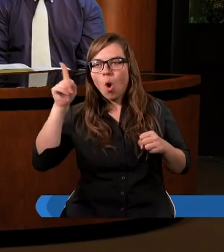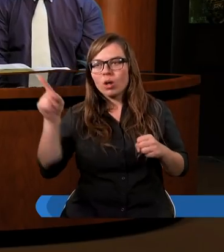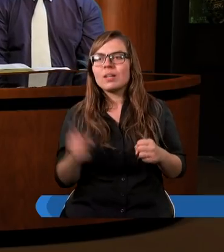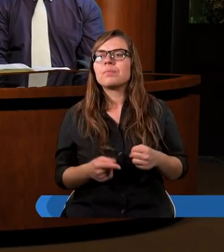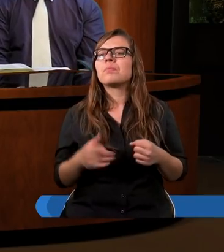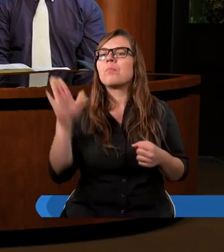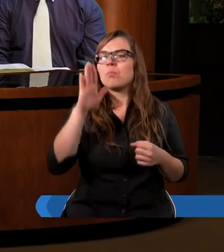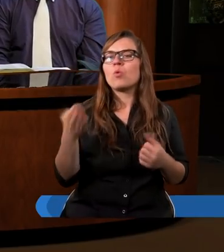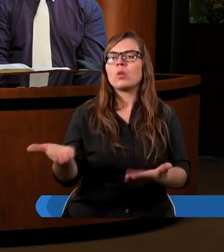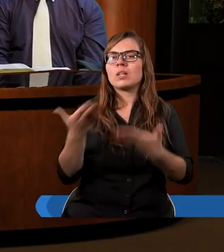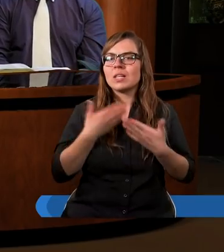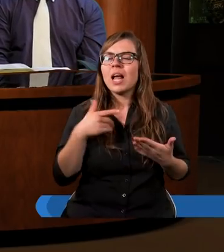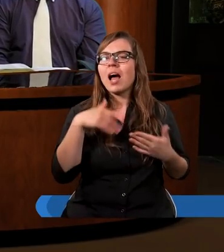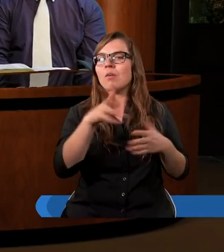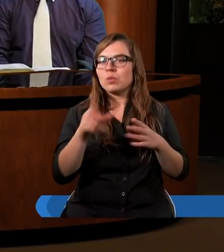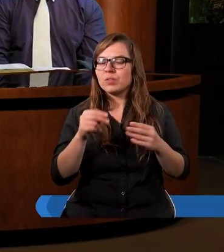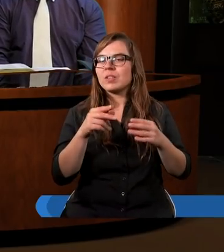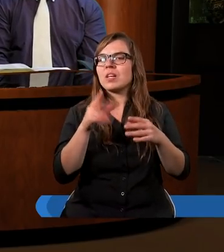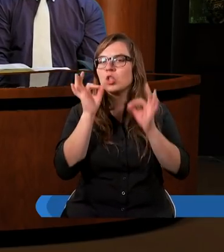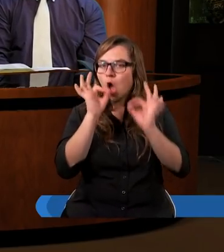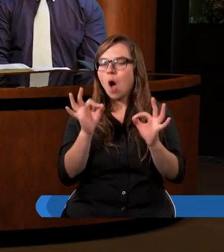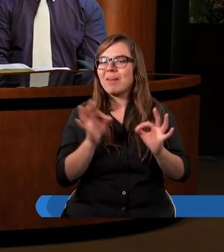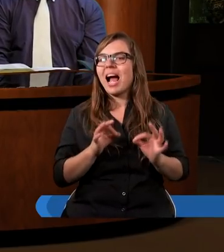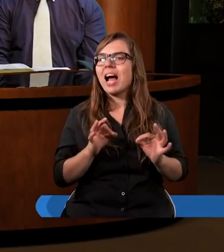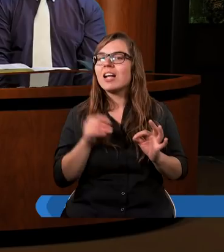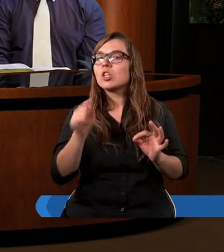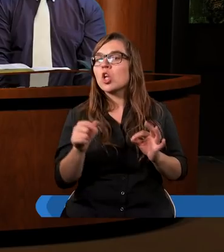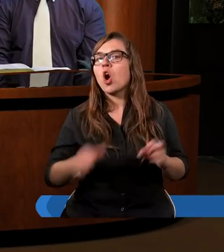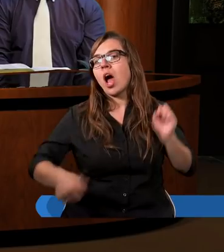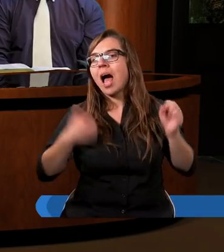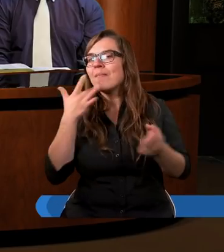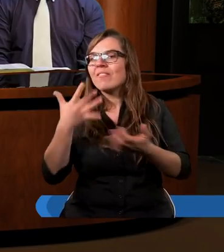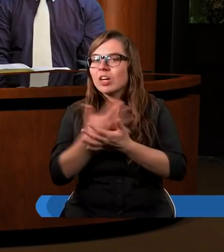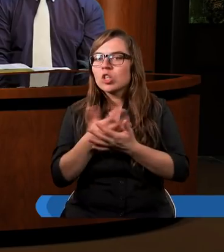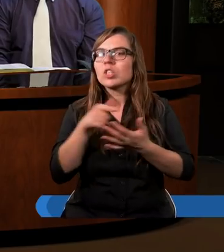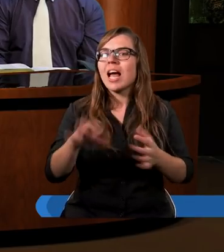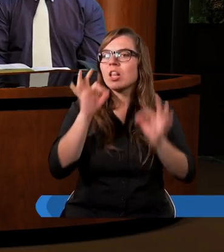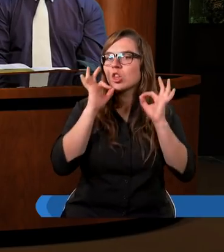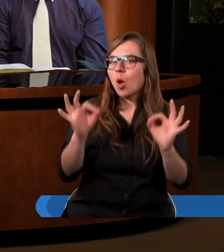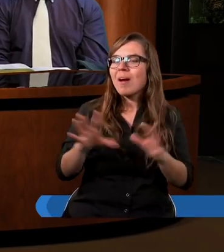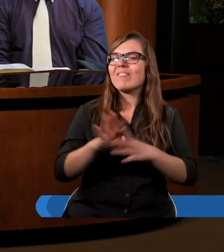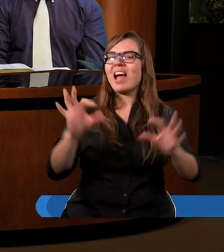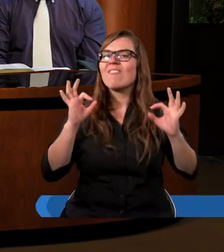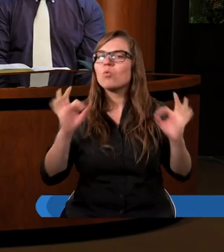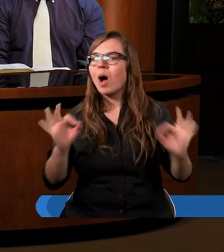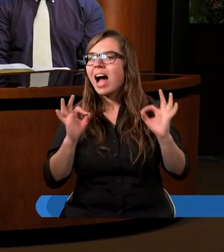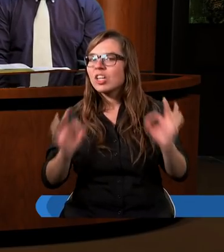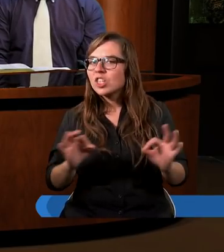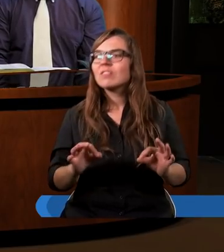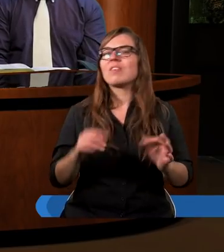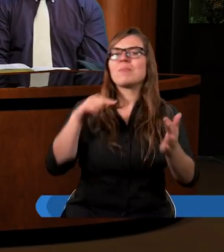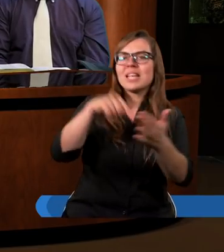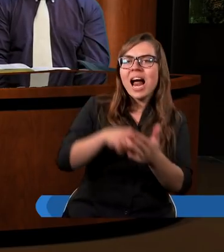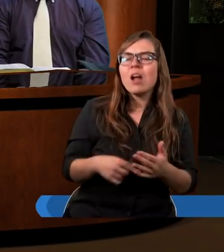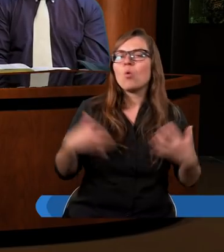Bóg dał ludziom wiele dobra. Dał to, aby wykorzystywali to dobro we właściwym celu. To